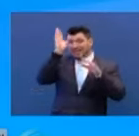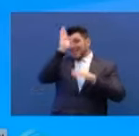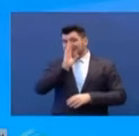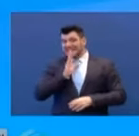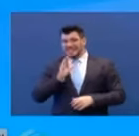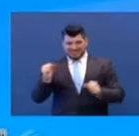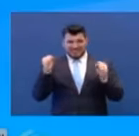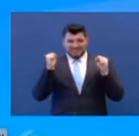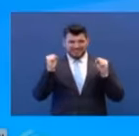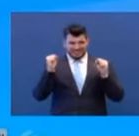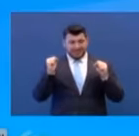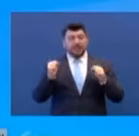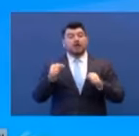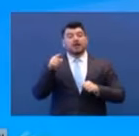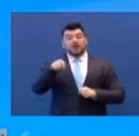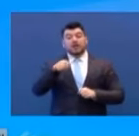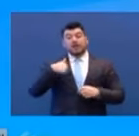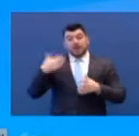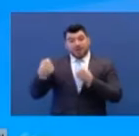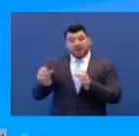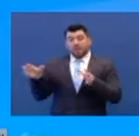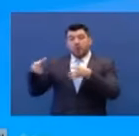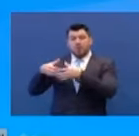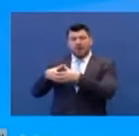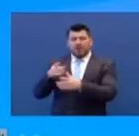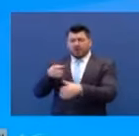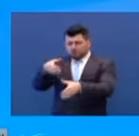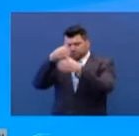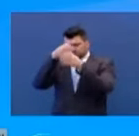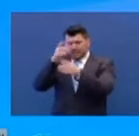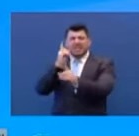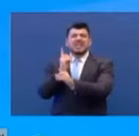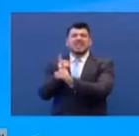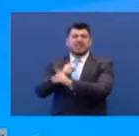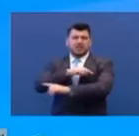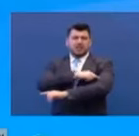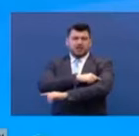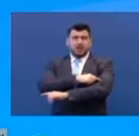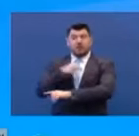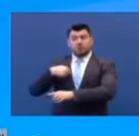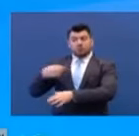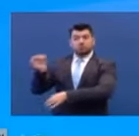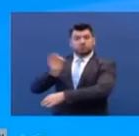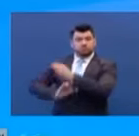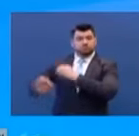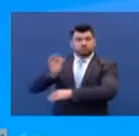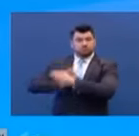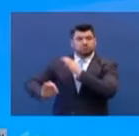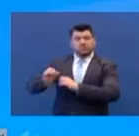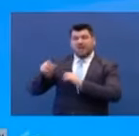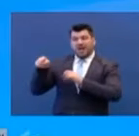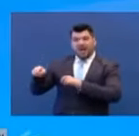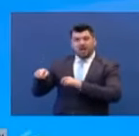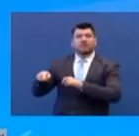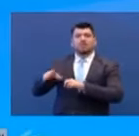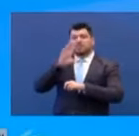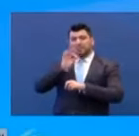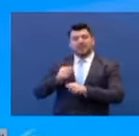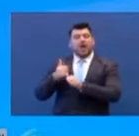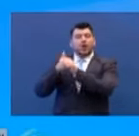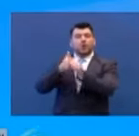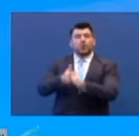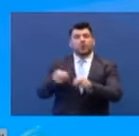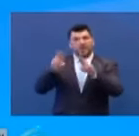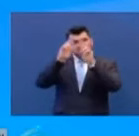καθοδηγεί μια εξαίρετη ομάδα ειδικών, τις συστάσεις της οποίας ακολουθούμε με πολύ καλά διεθνώς αναγνωρισμένα αποτελέσματα. Έτσι